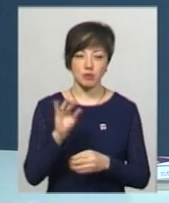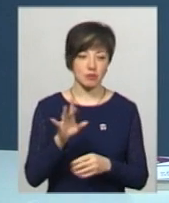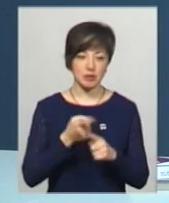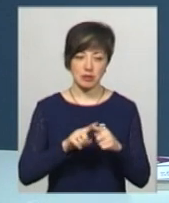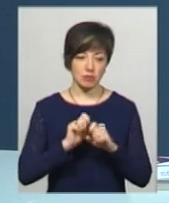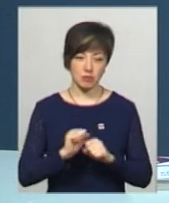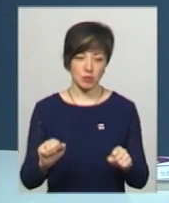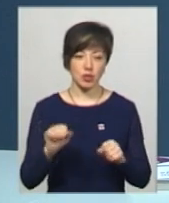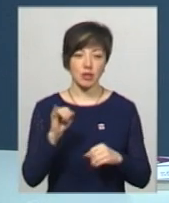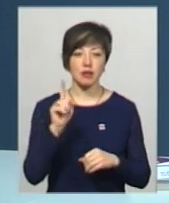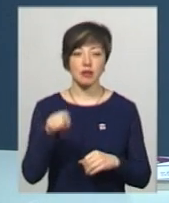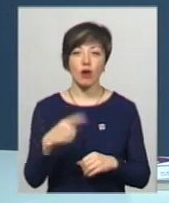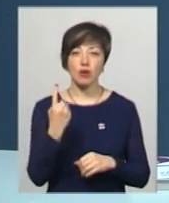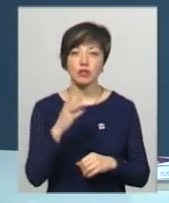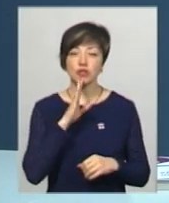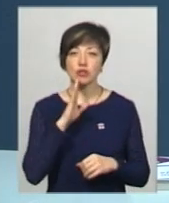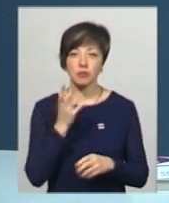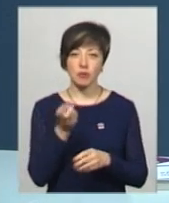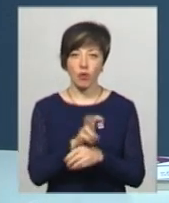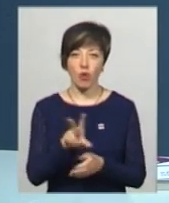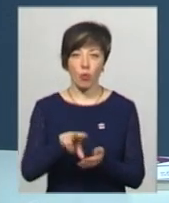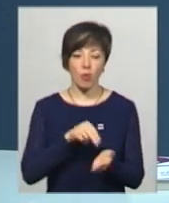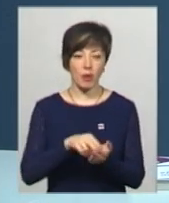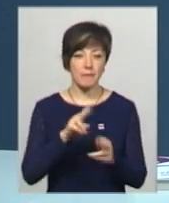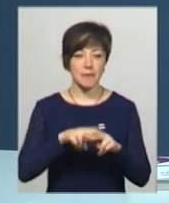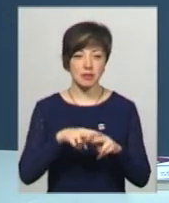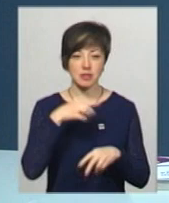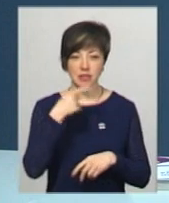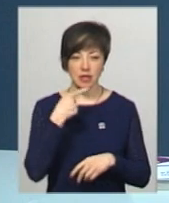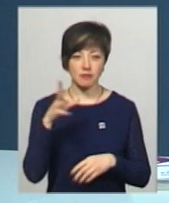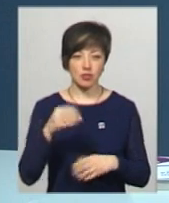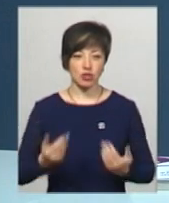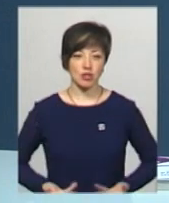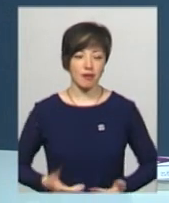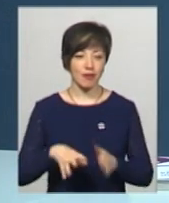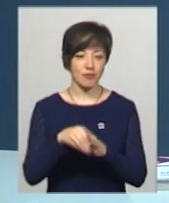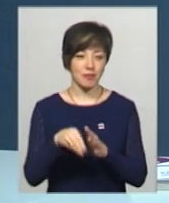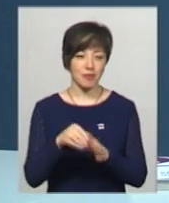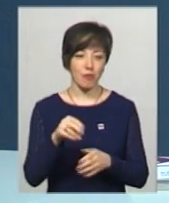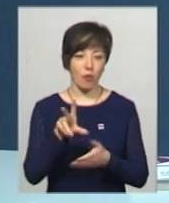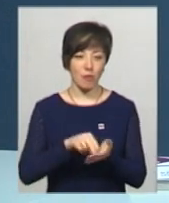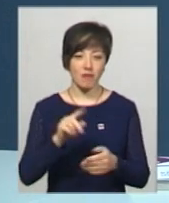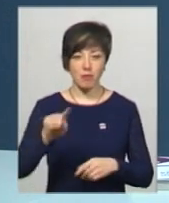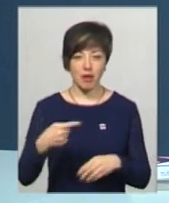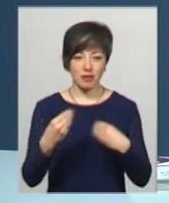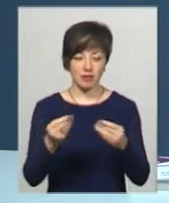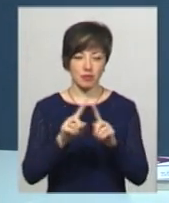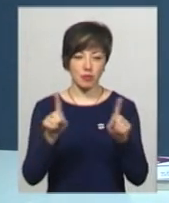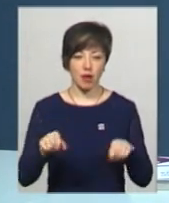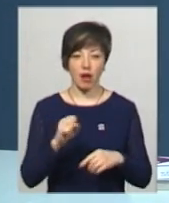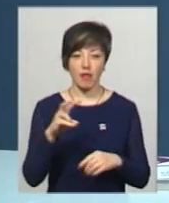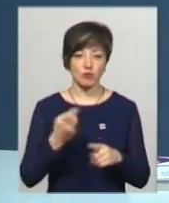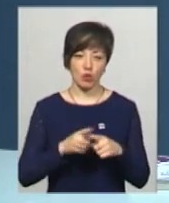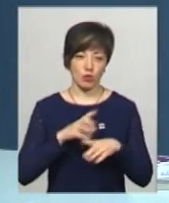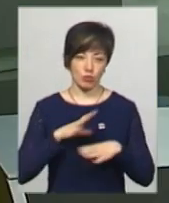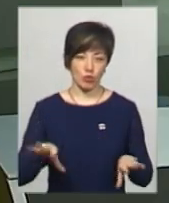посвідченню. І навіть одна жінка приходила з ксерокопією паспорту і сказала, що вона все життя голосує по ксерокопії і вимагала, щоб їй видали бюлетені. Однак цього